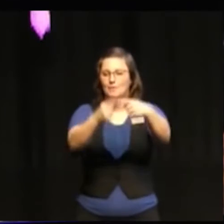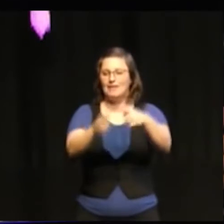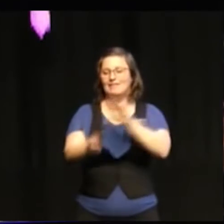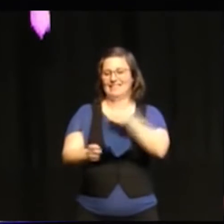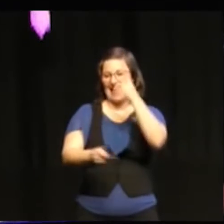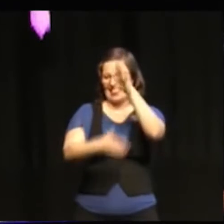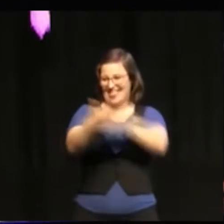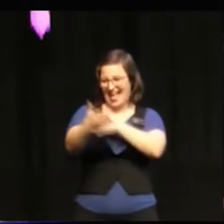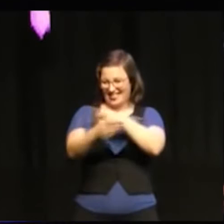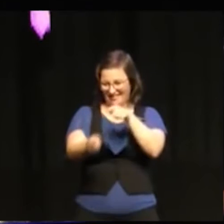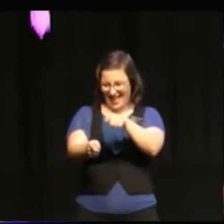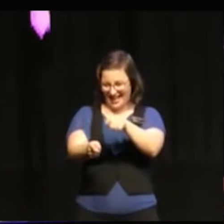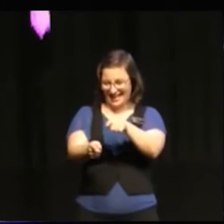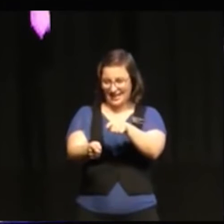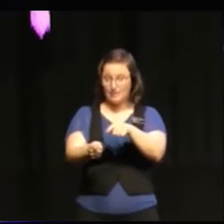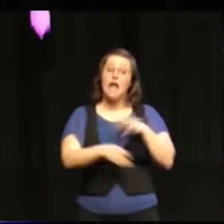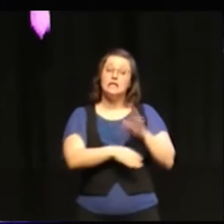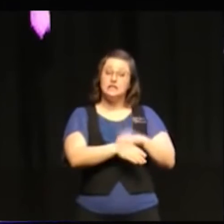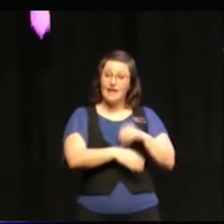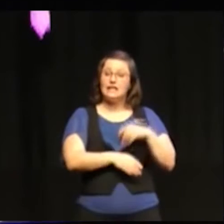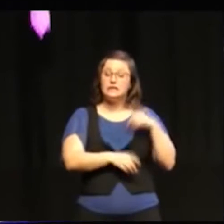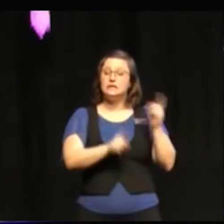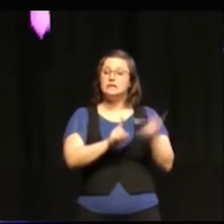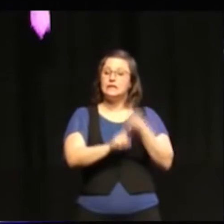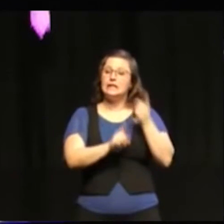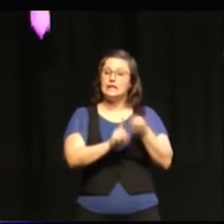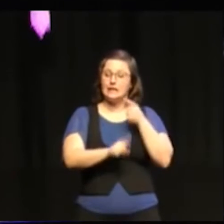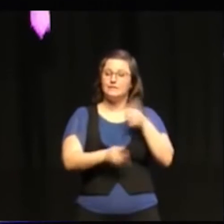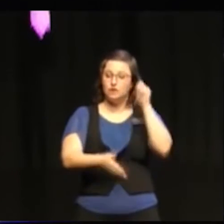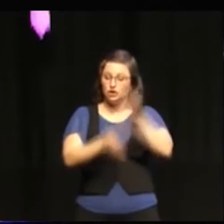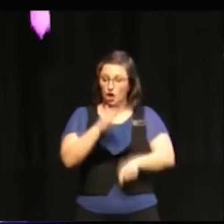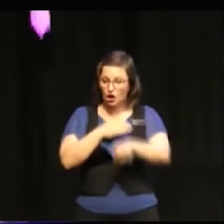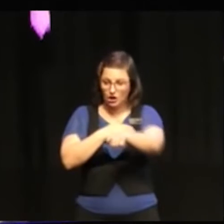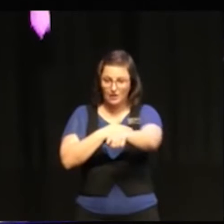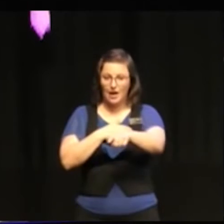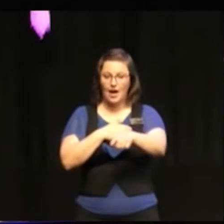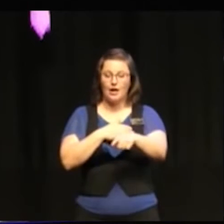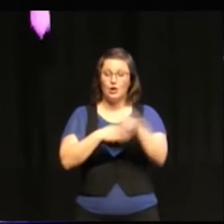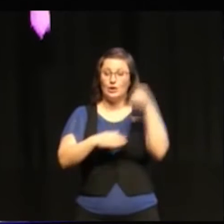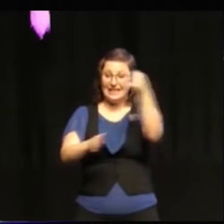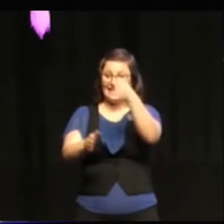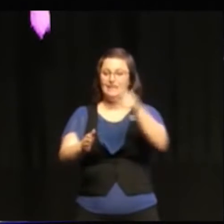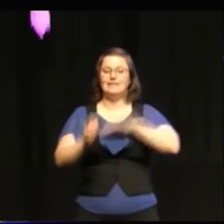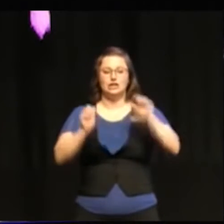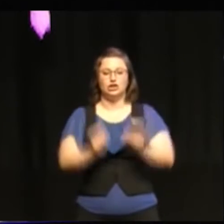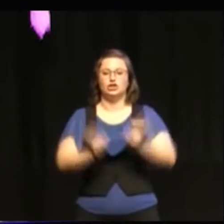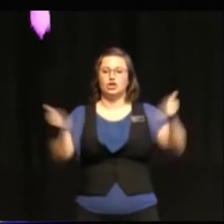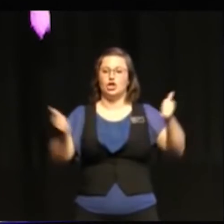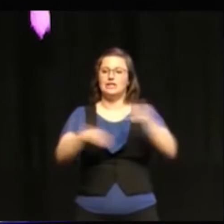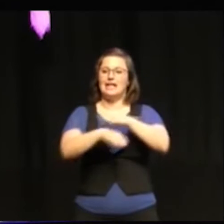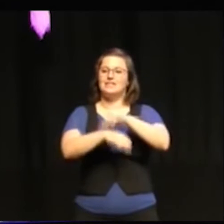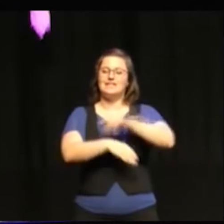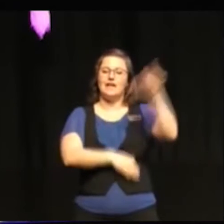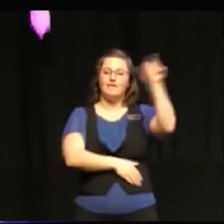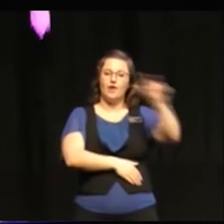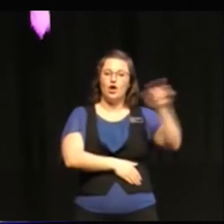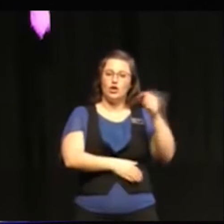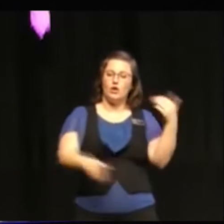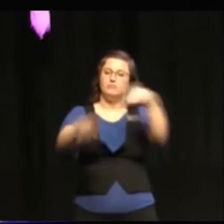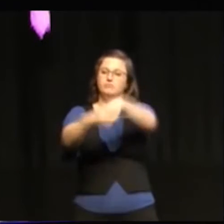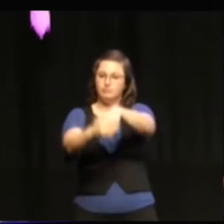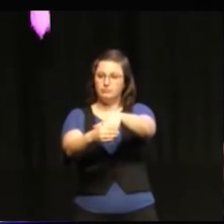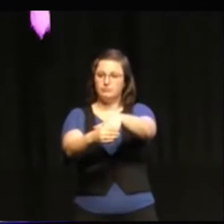svenskt initiativ där faktiskt de största företagen i Sverige finns med för